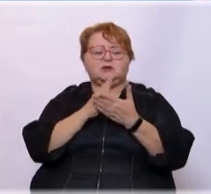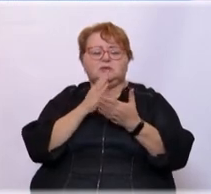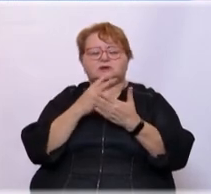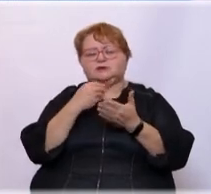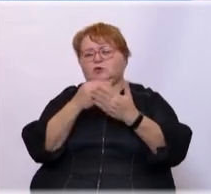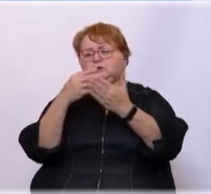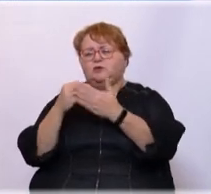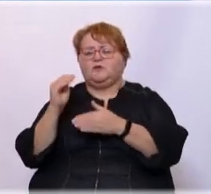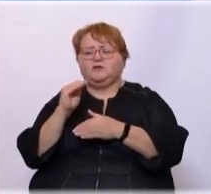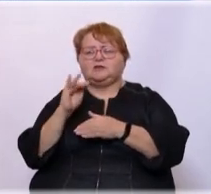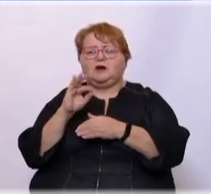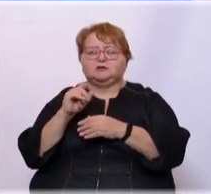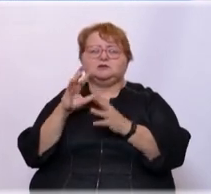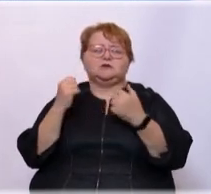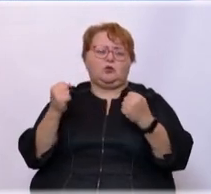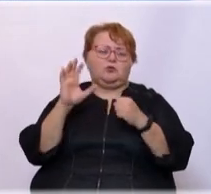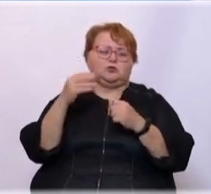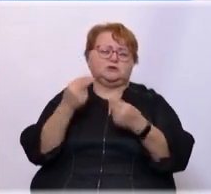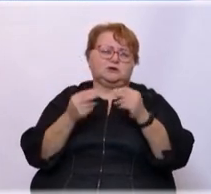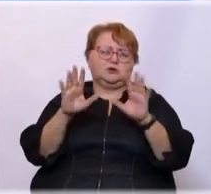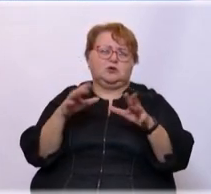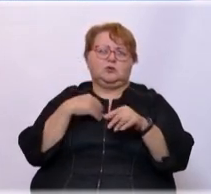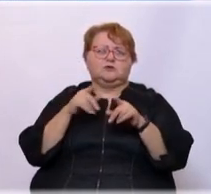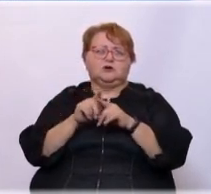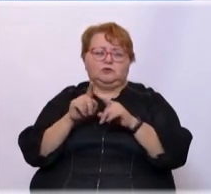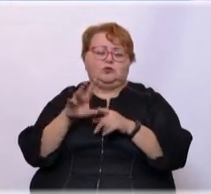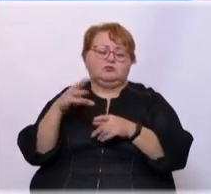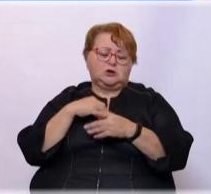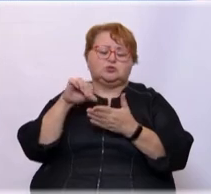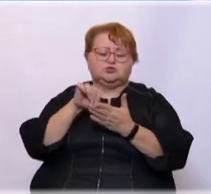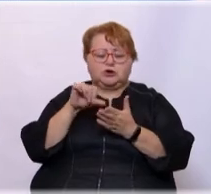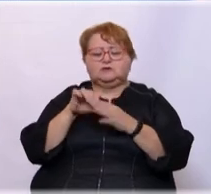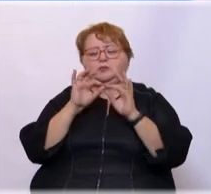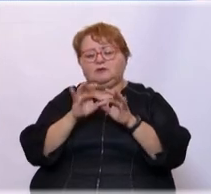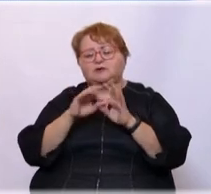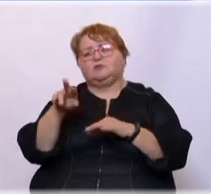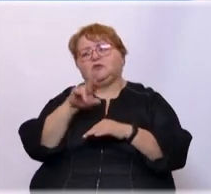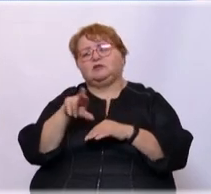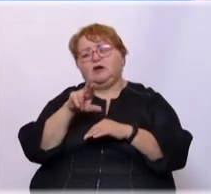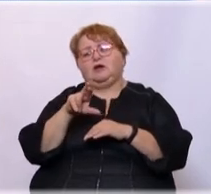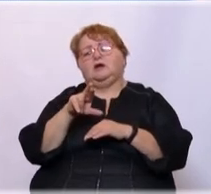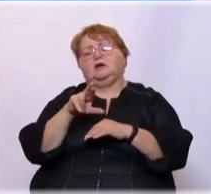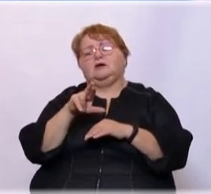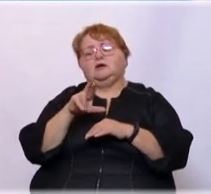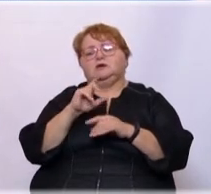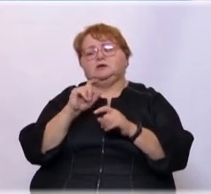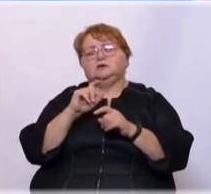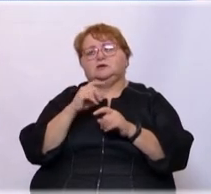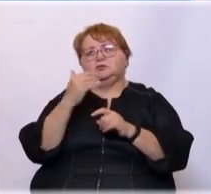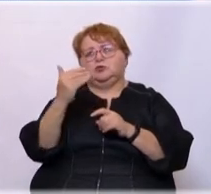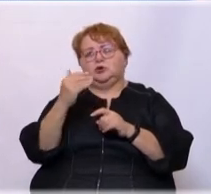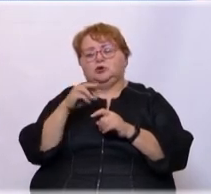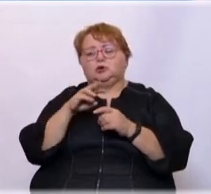федерации. Здоровье пусть играет. Но мы все равно с ними участвуем. Проводили в январе, скажем, свидетели по их